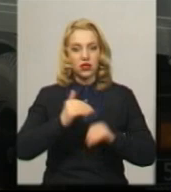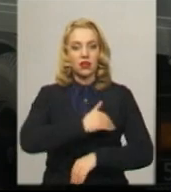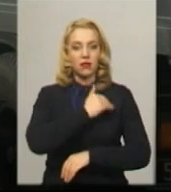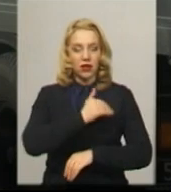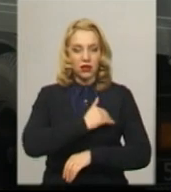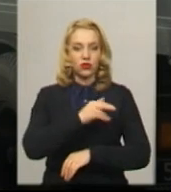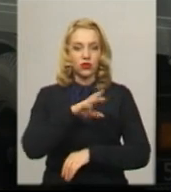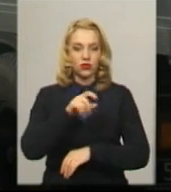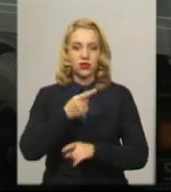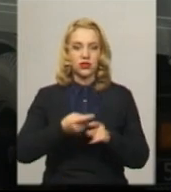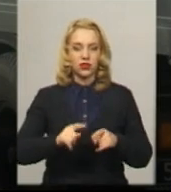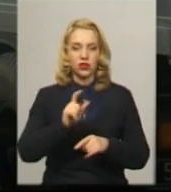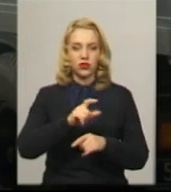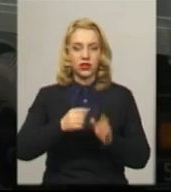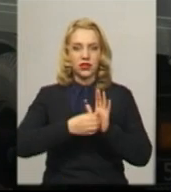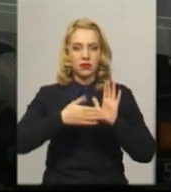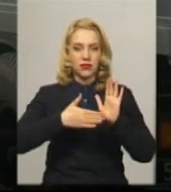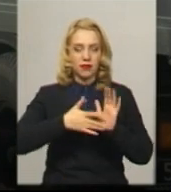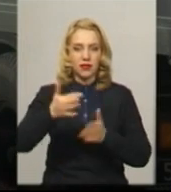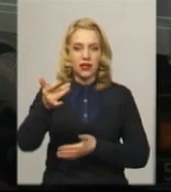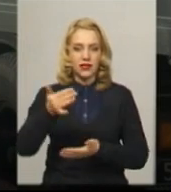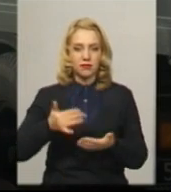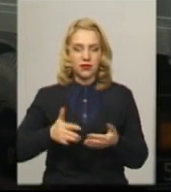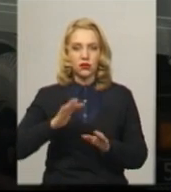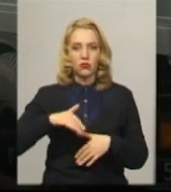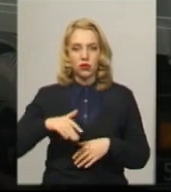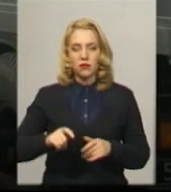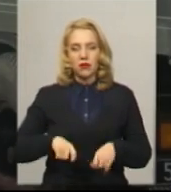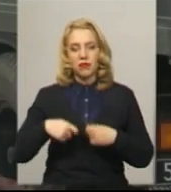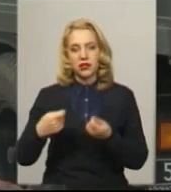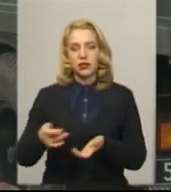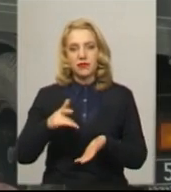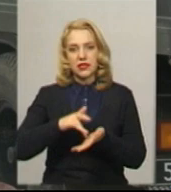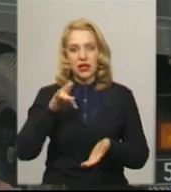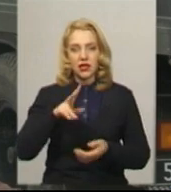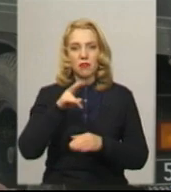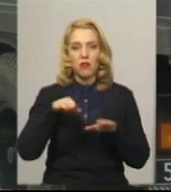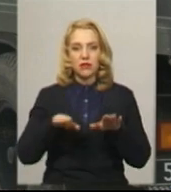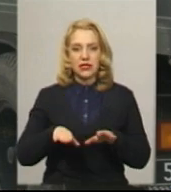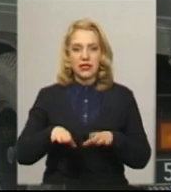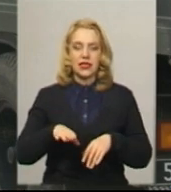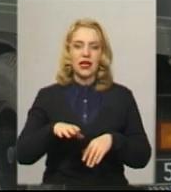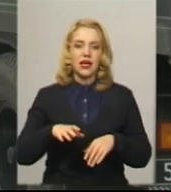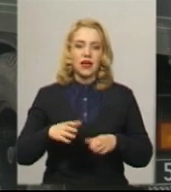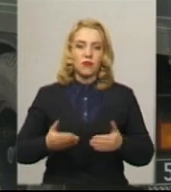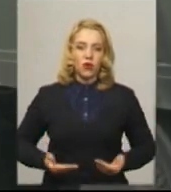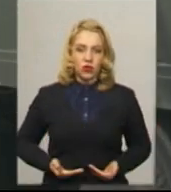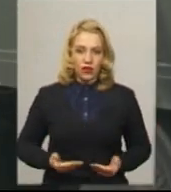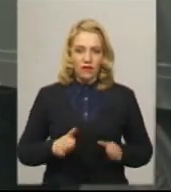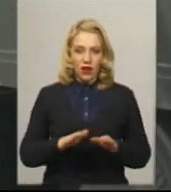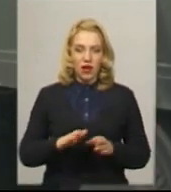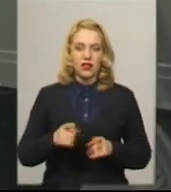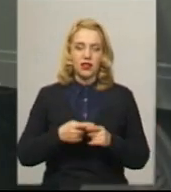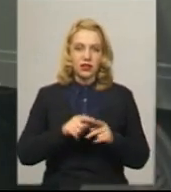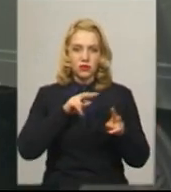записуємо цих людей на список, потім передається в центр по місцю проживання і їх спостерігають сімейні лікарі.